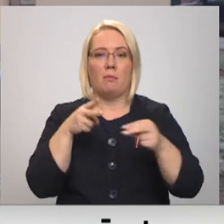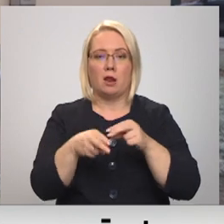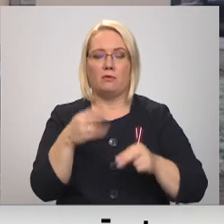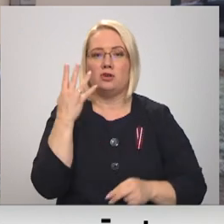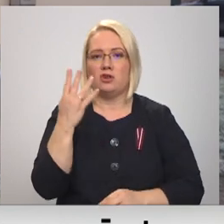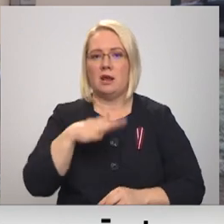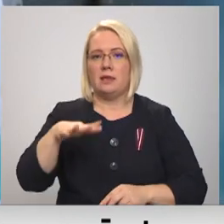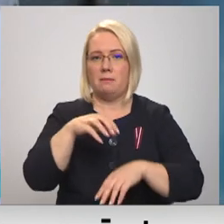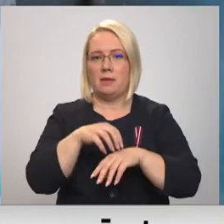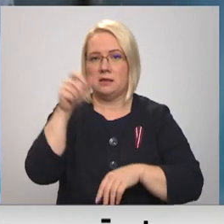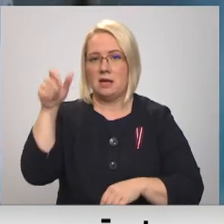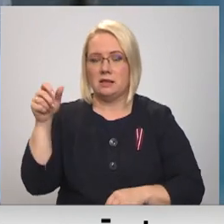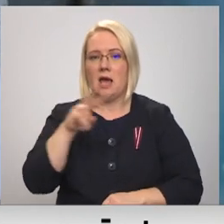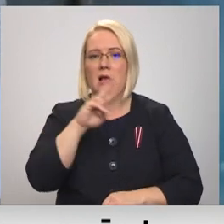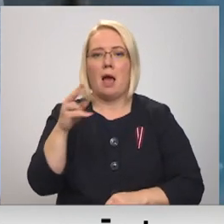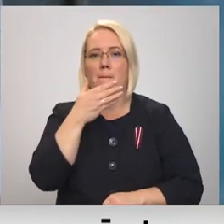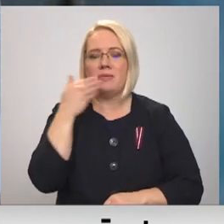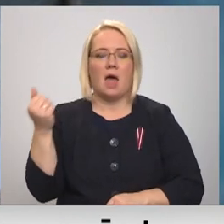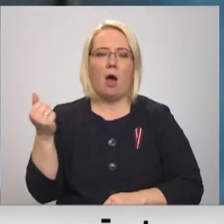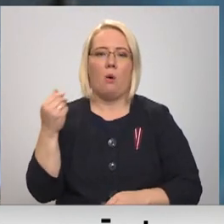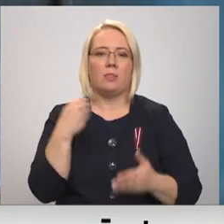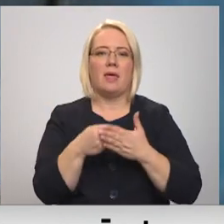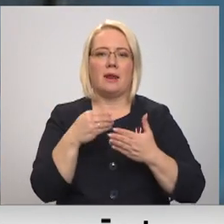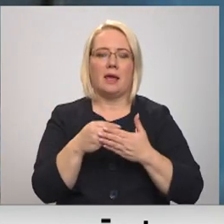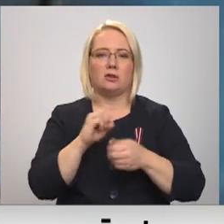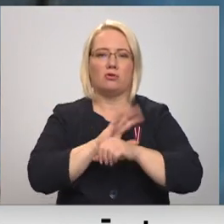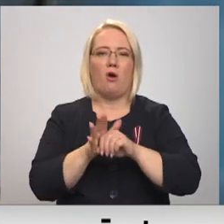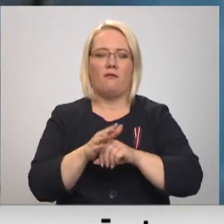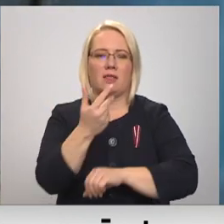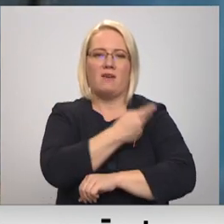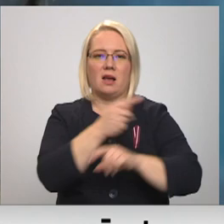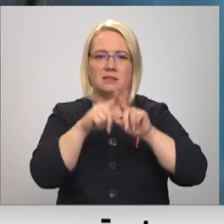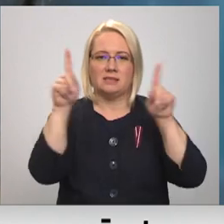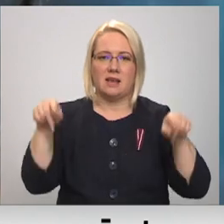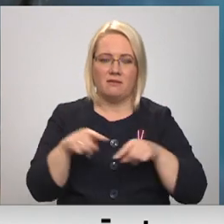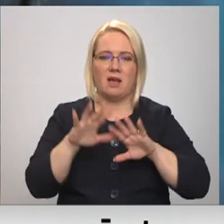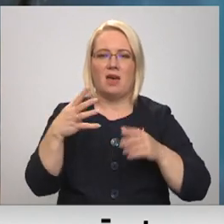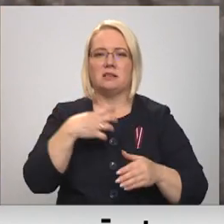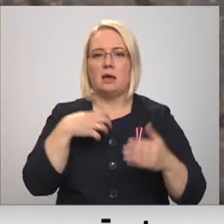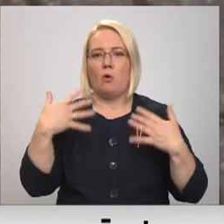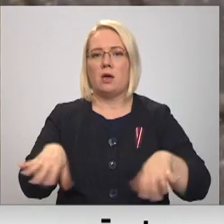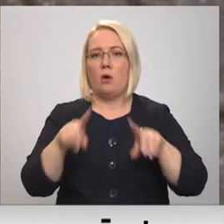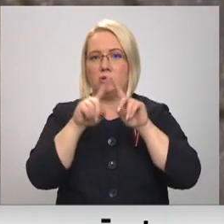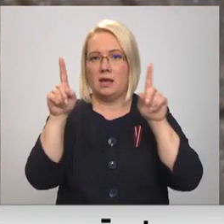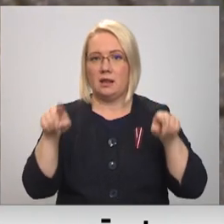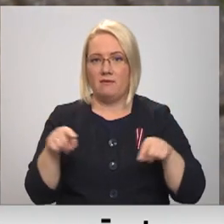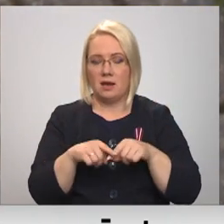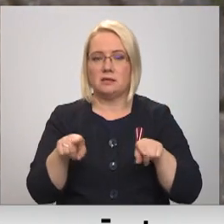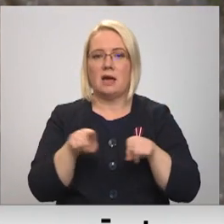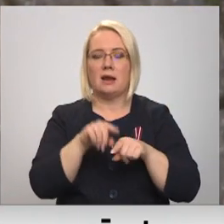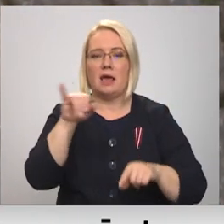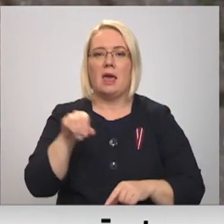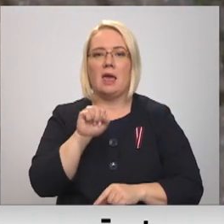četriem ģimenes ārtiem, kuriem nav sadarb spējīga COVID-19 vakcinācijas vai pārslimošanas certifikāta. Vēl arī ar Jeļenu